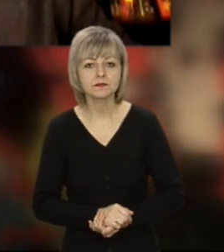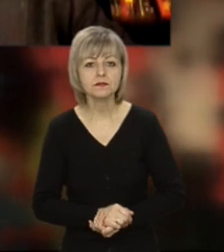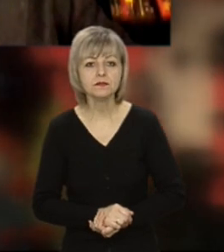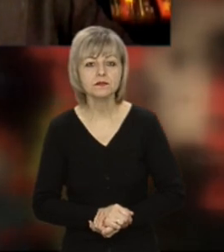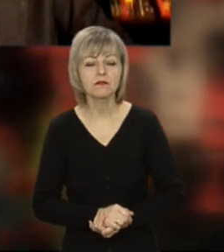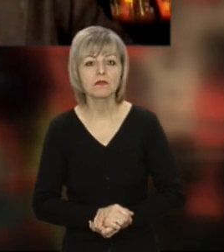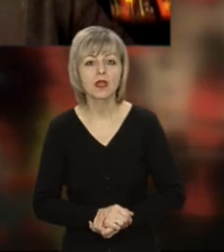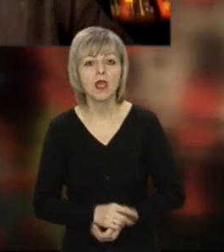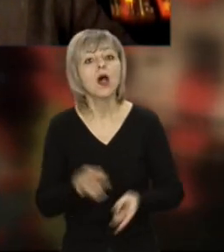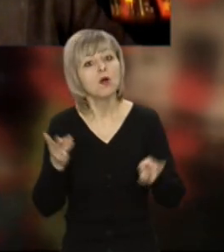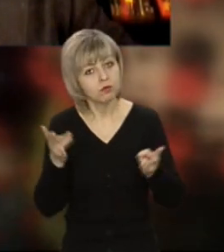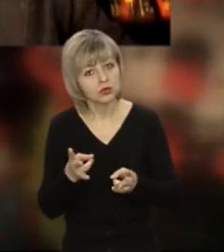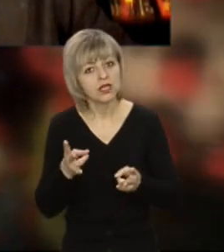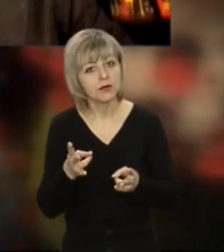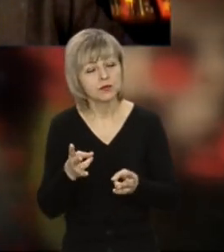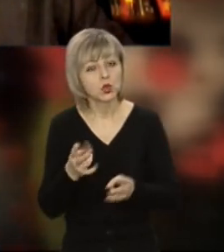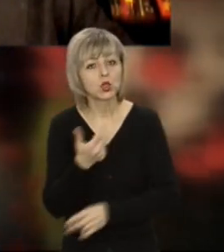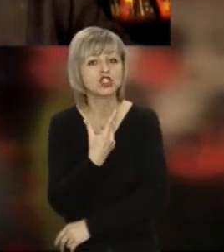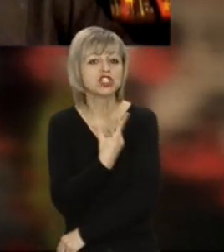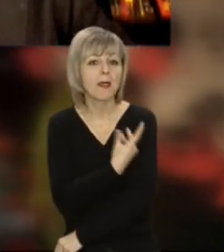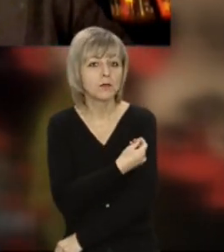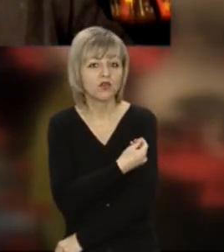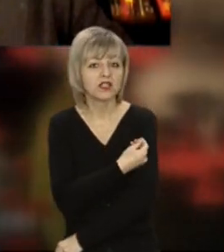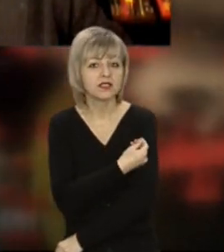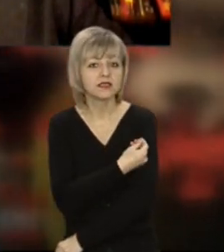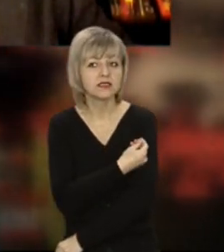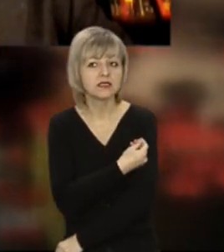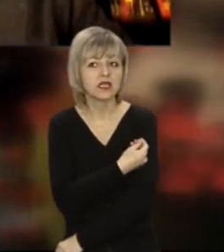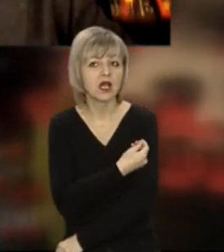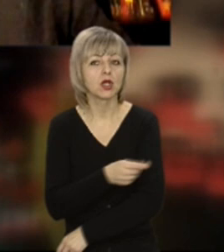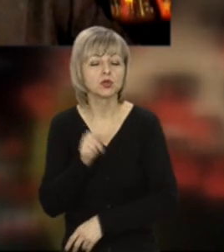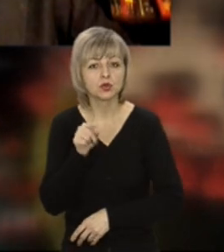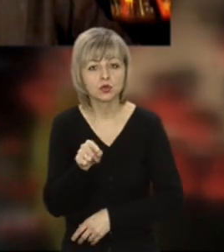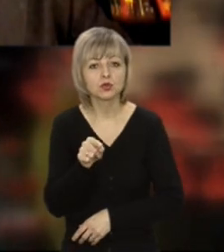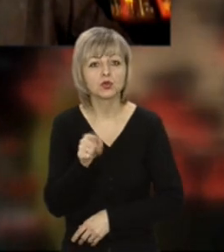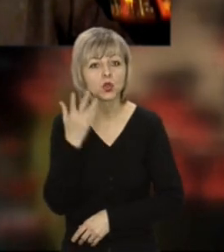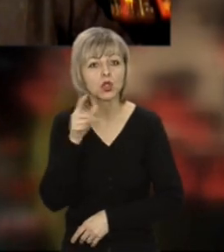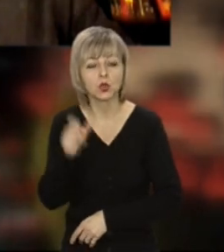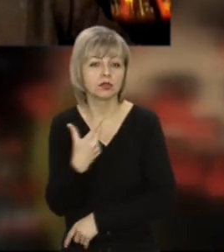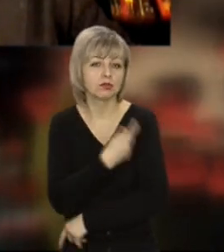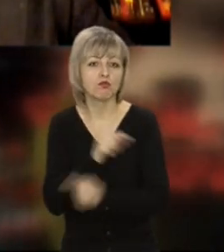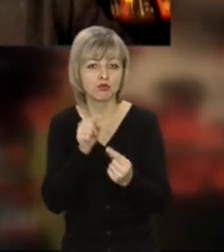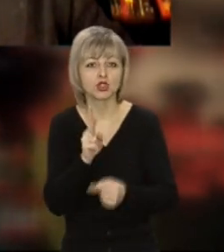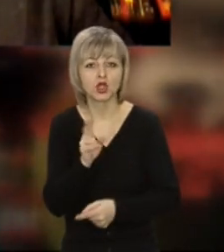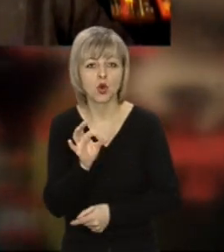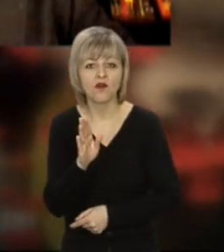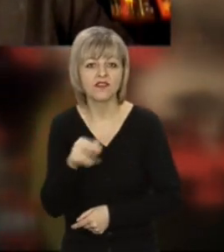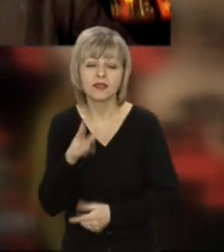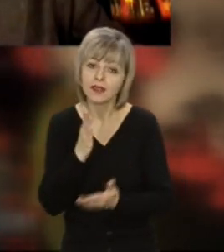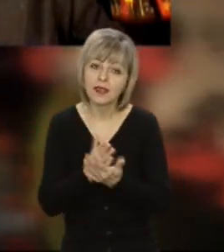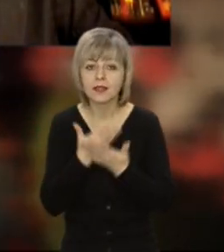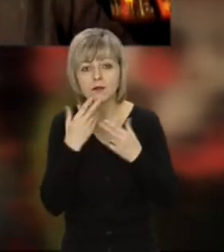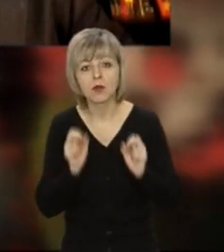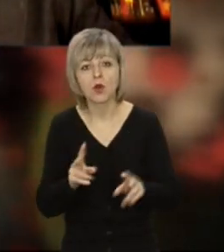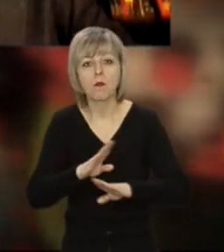Чи потрібно щеплюватися при тому, як вакцинується людина від ковід-19? Чи є ризик